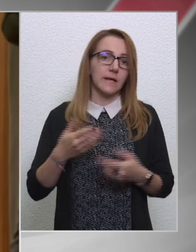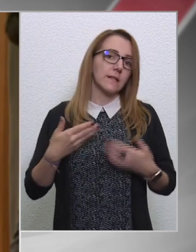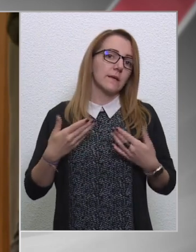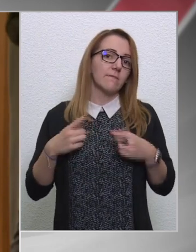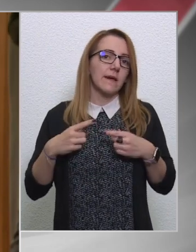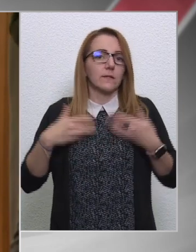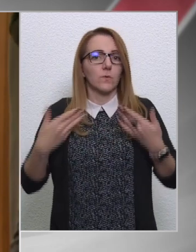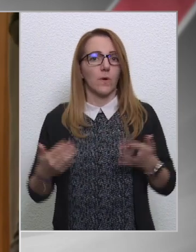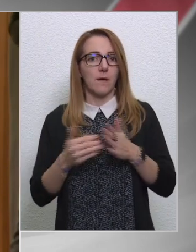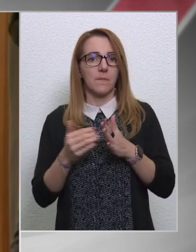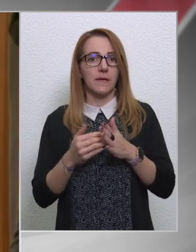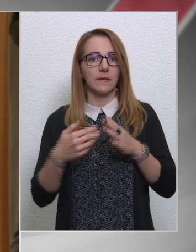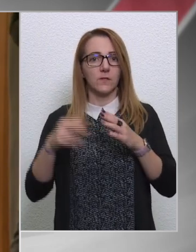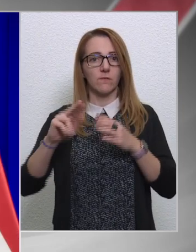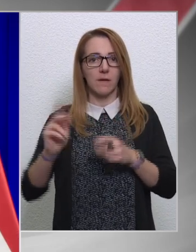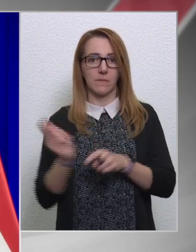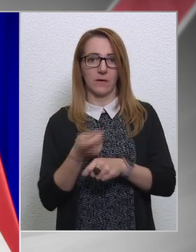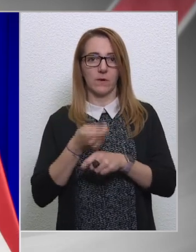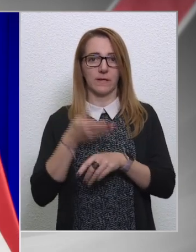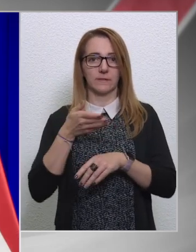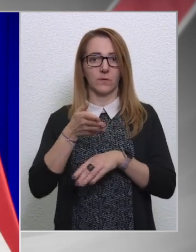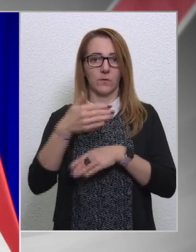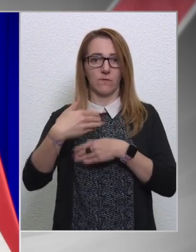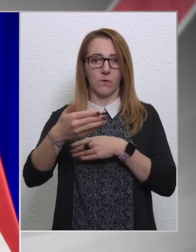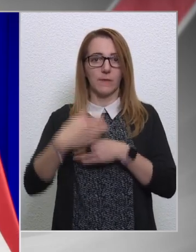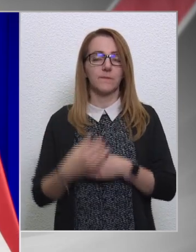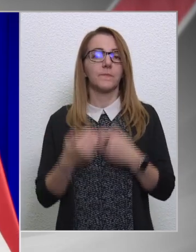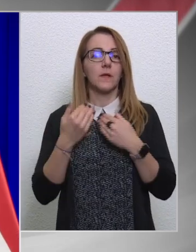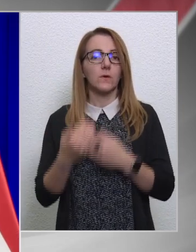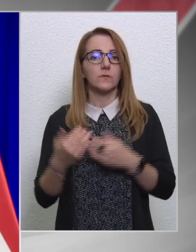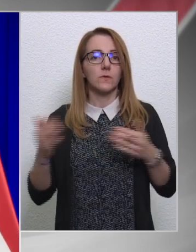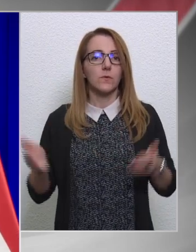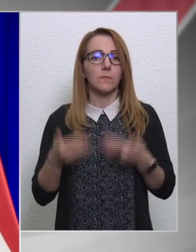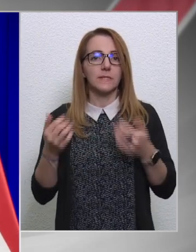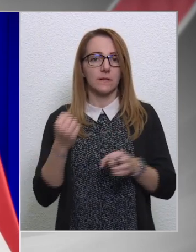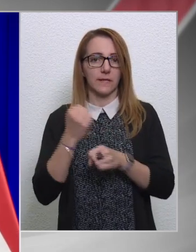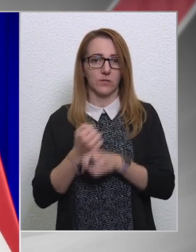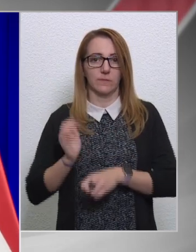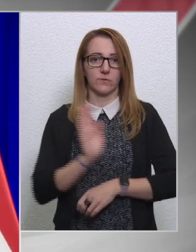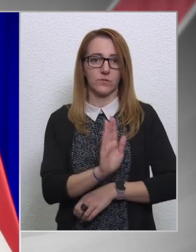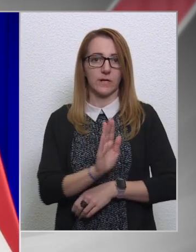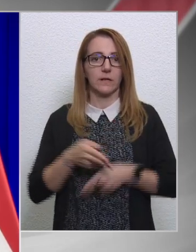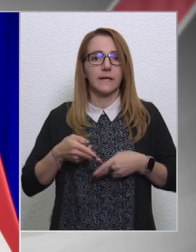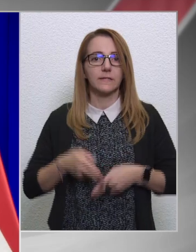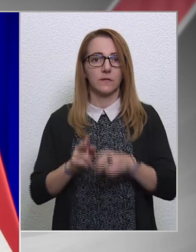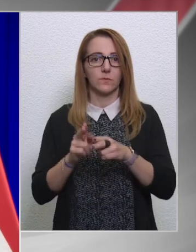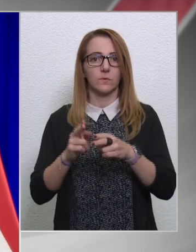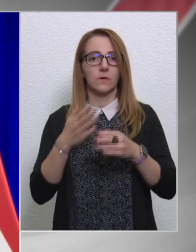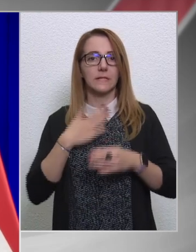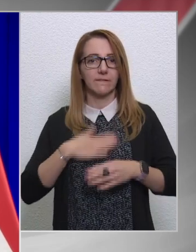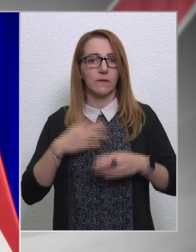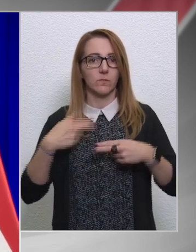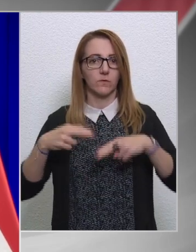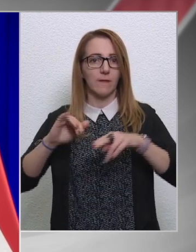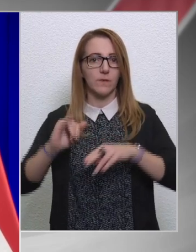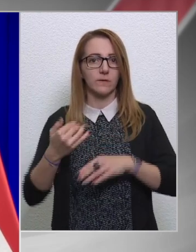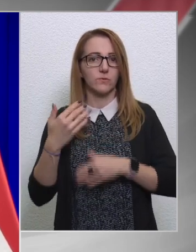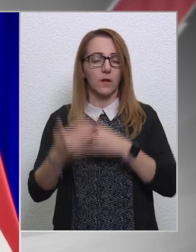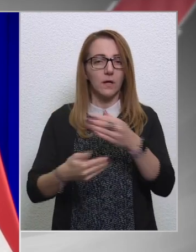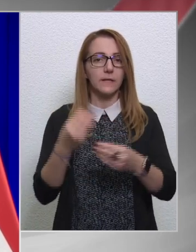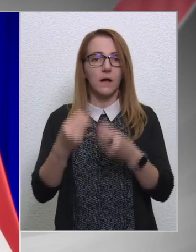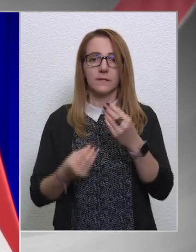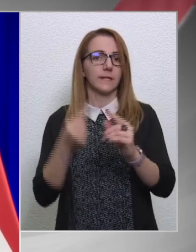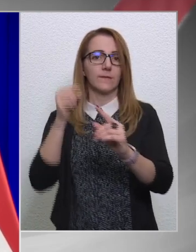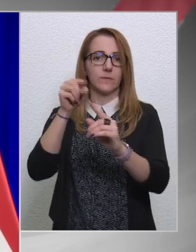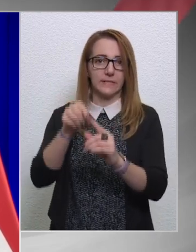várható, akik még további korrekciók a közeljövőben. Köszönjük a biztatást a bizottságnak, ezen az úton kívánunk tovább haladni. Azért nem értünk célba,